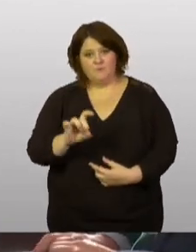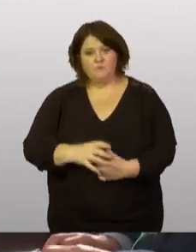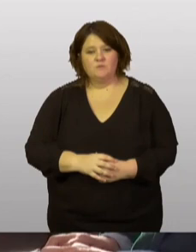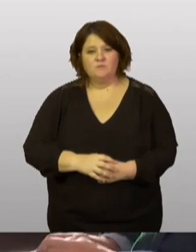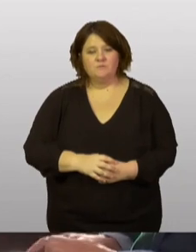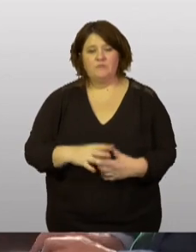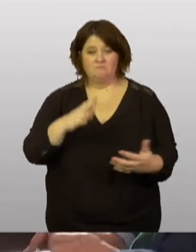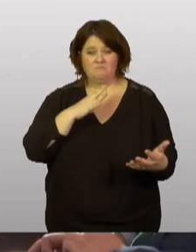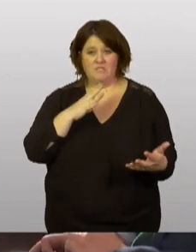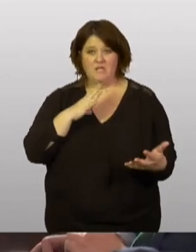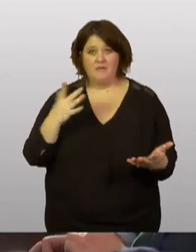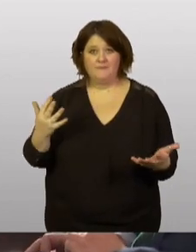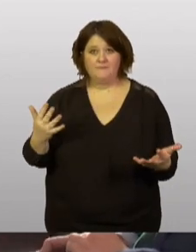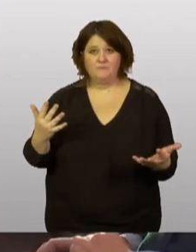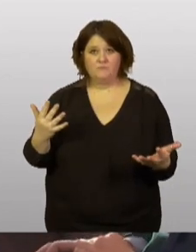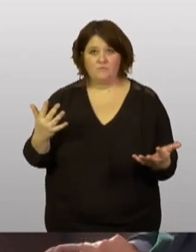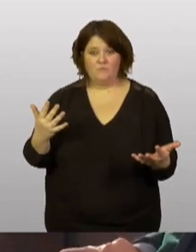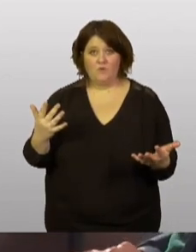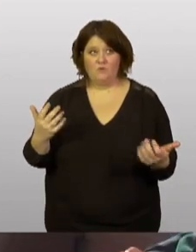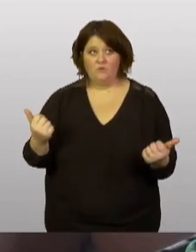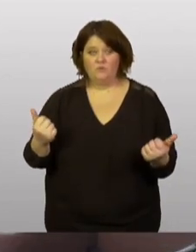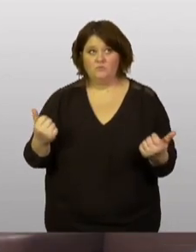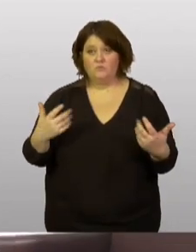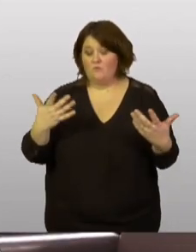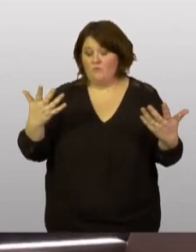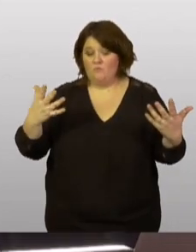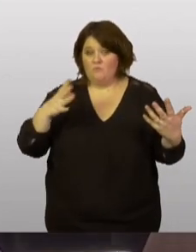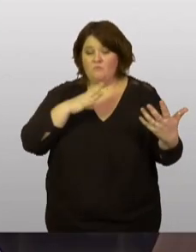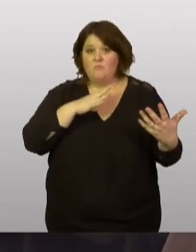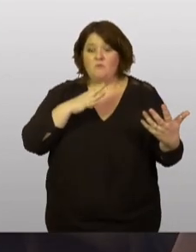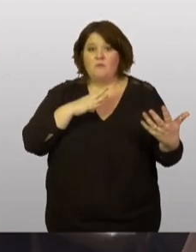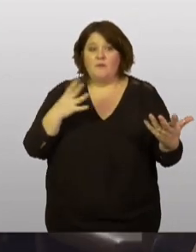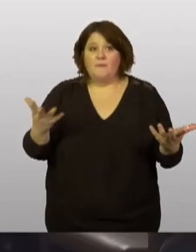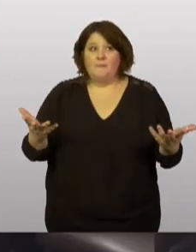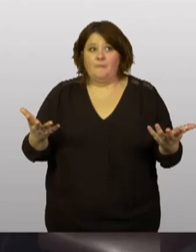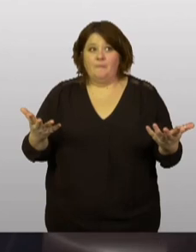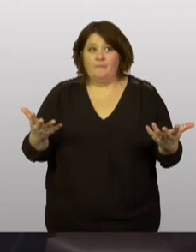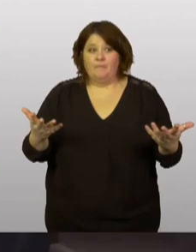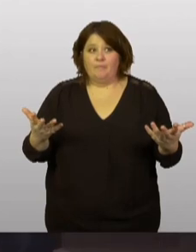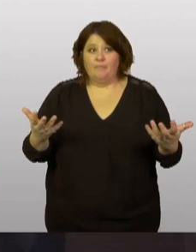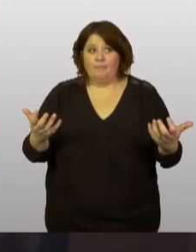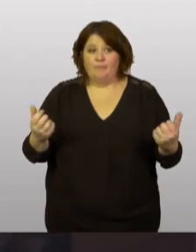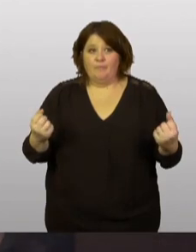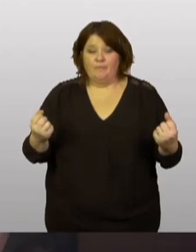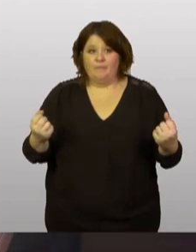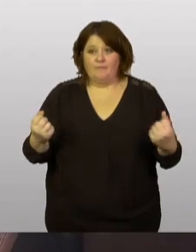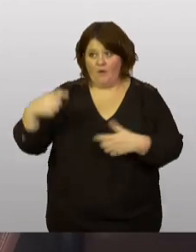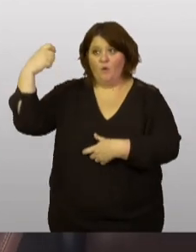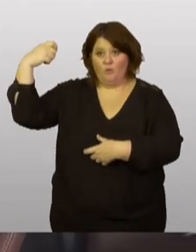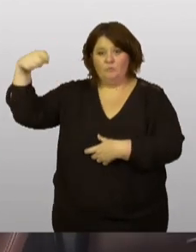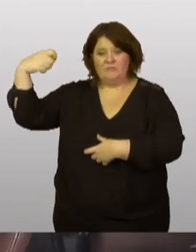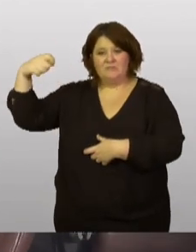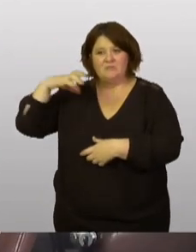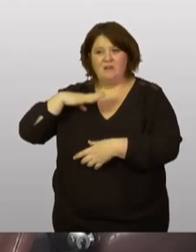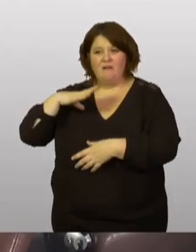Il y a des... Le président avait posé des